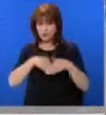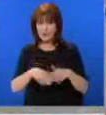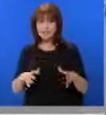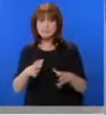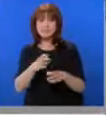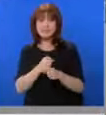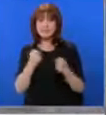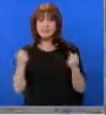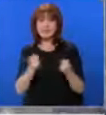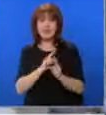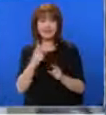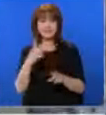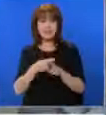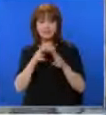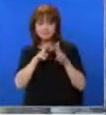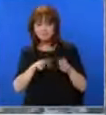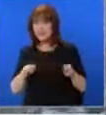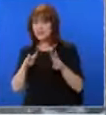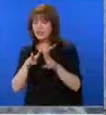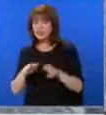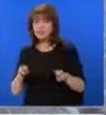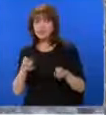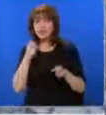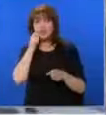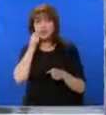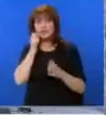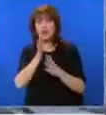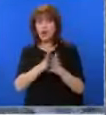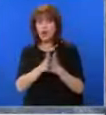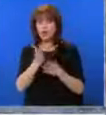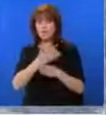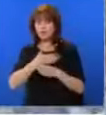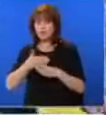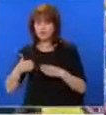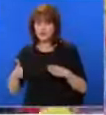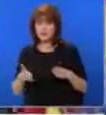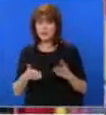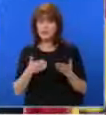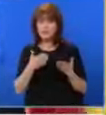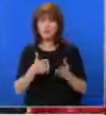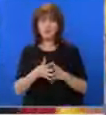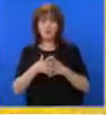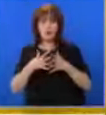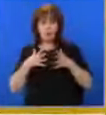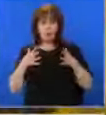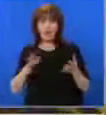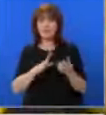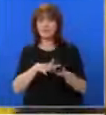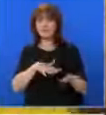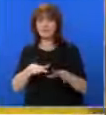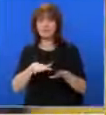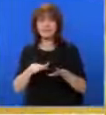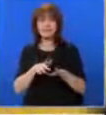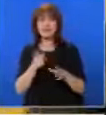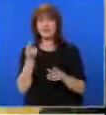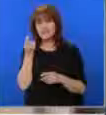спасителните акции не спряха. Издирването на оцелели продължава. Тайван се намира в съизмична зона, но толкова мощни трусове са рядкост и за